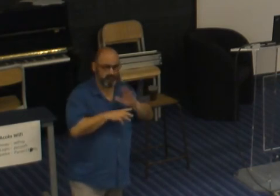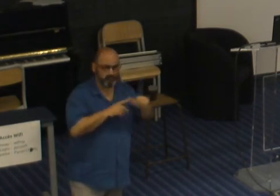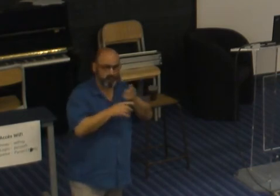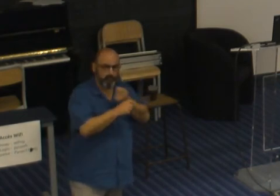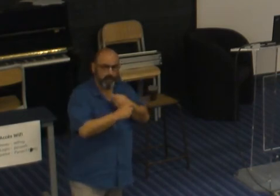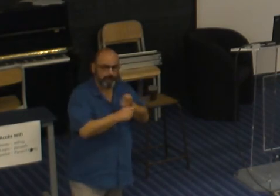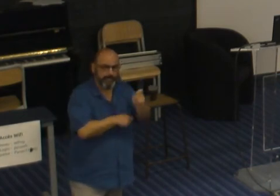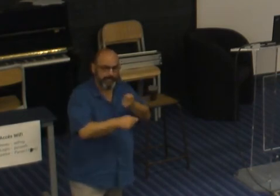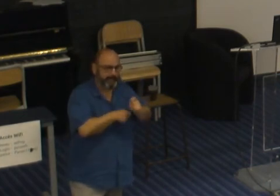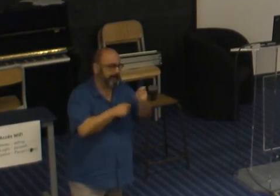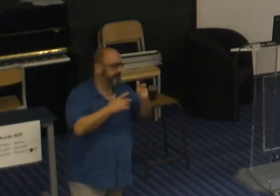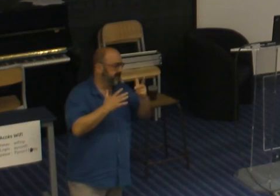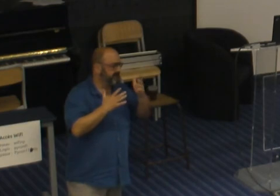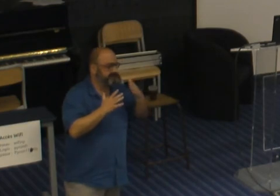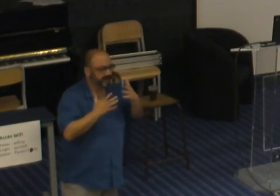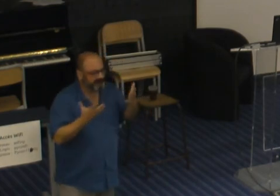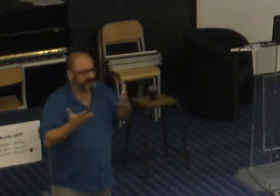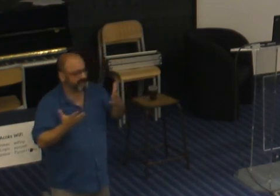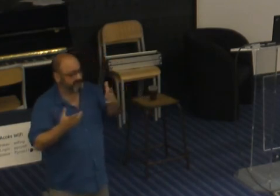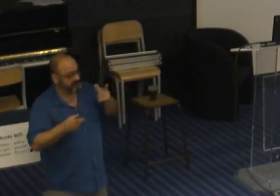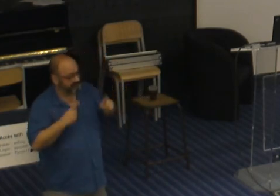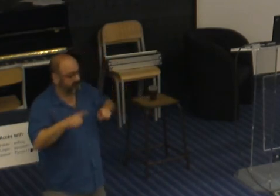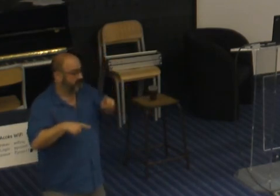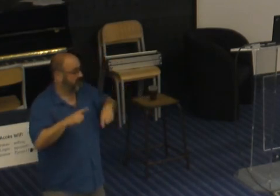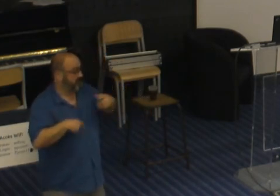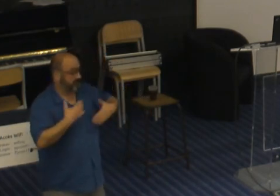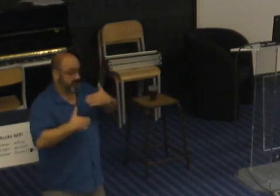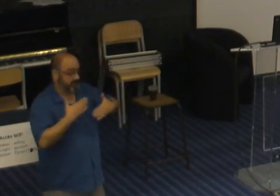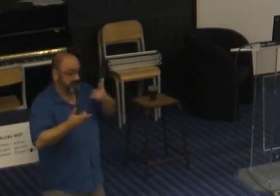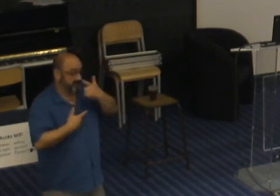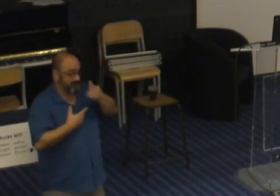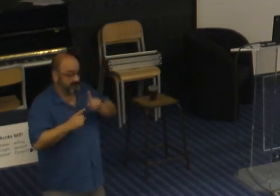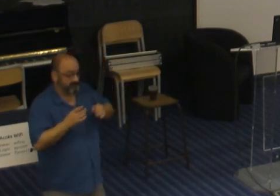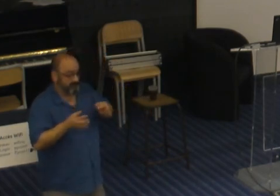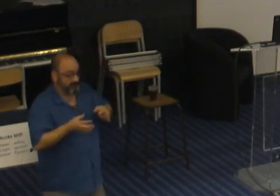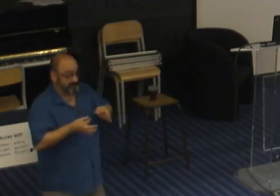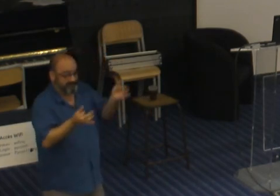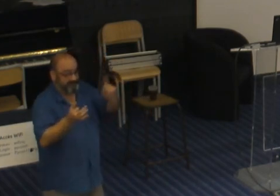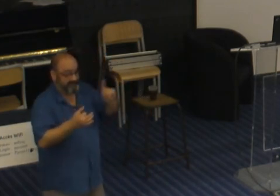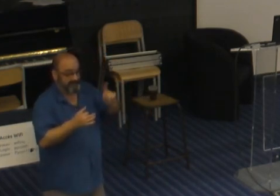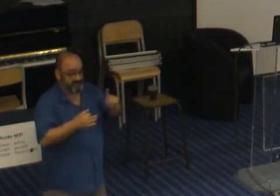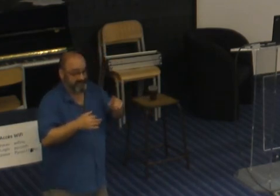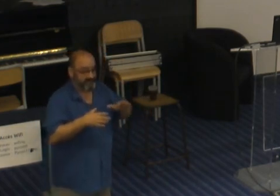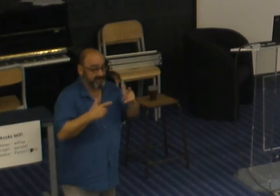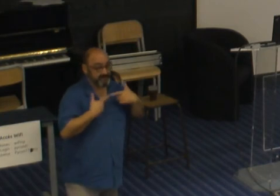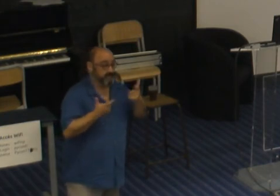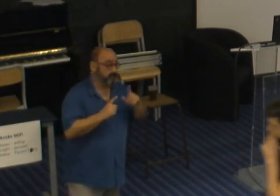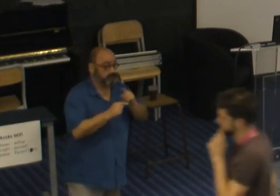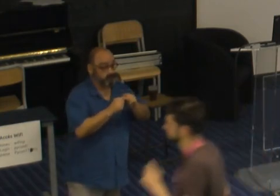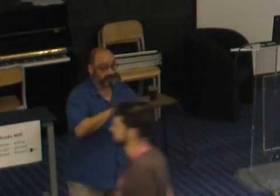le temps des blagues mais bon des fois on n'est pas tout à fait fin donc quand on n'est pas fin on évite